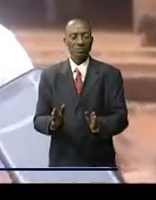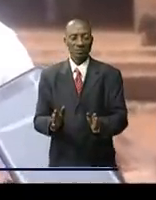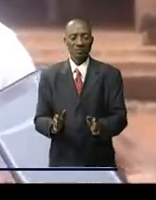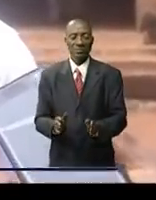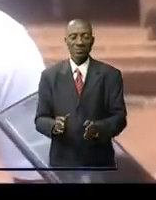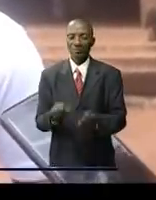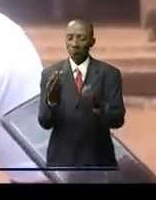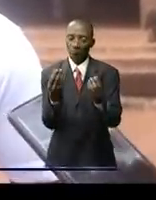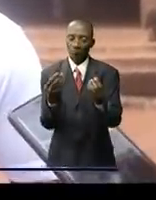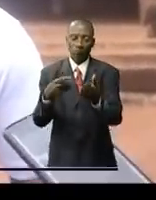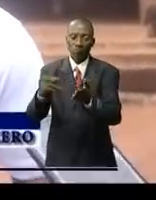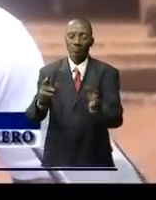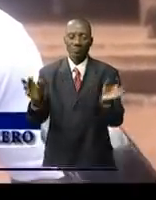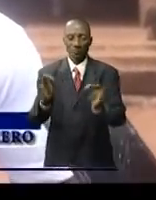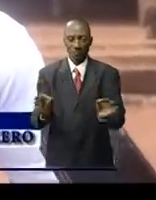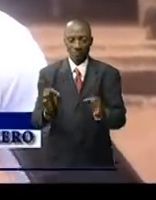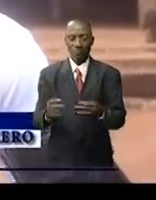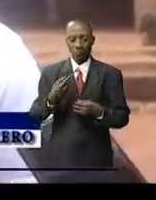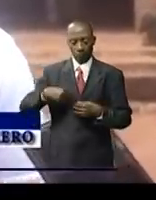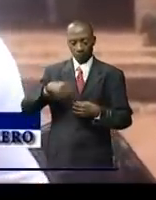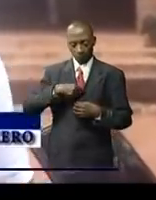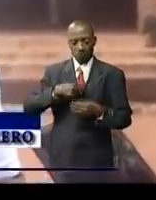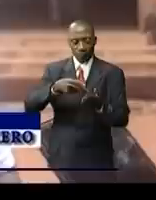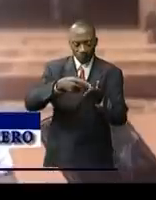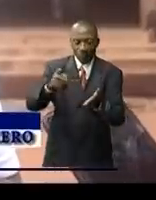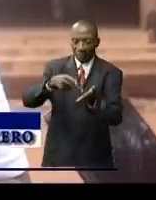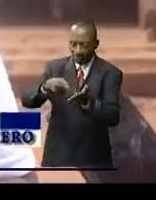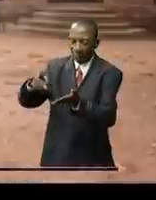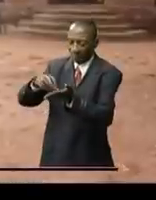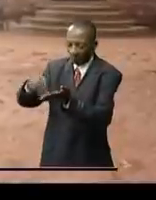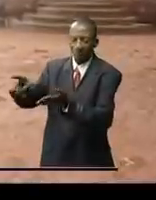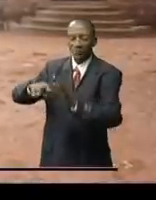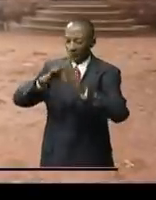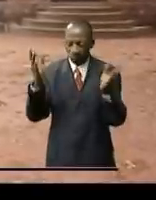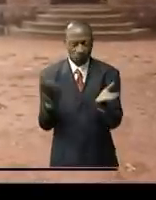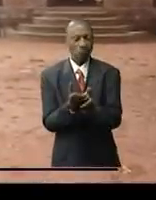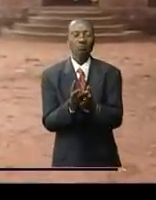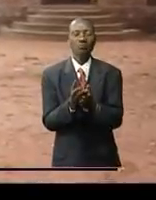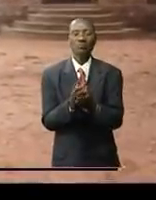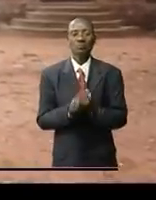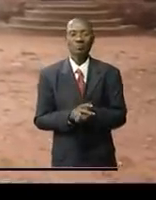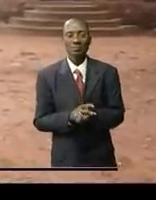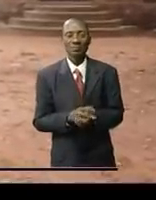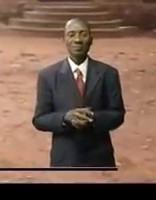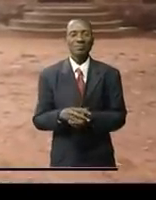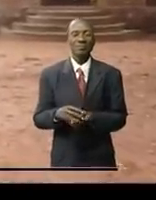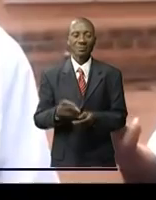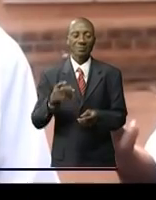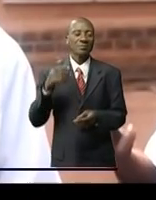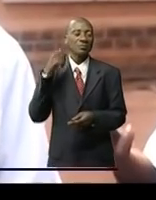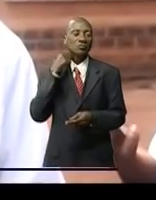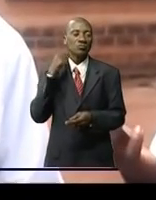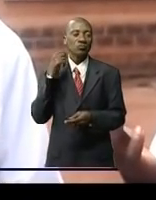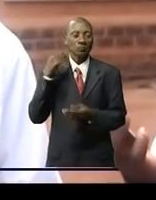que fondation nous avons payé les factures de toutes les femmes qui ont accouché enfin de son côté le médecin directeur de l'hôpital général